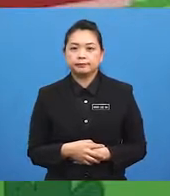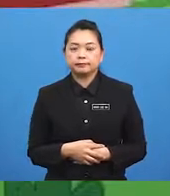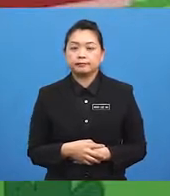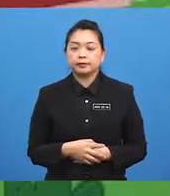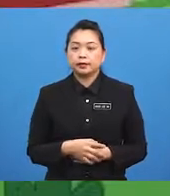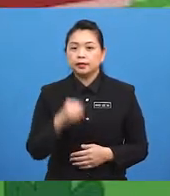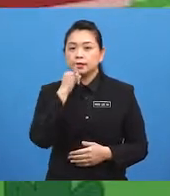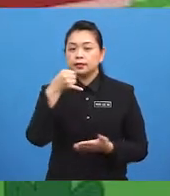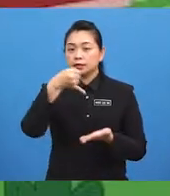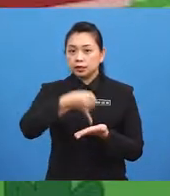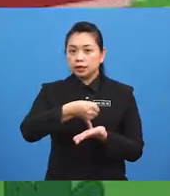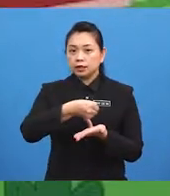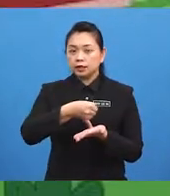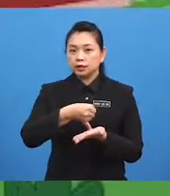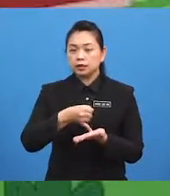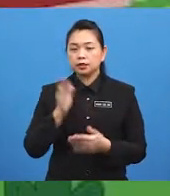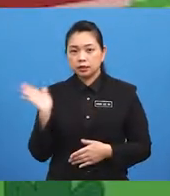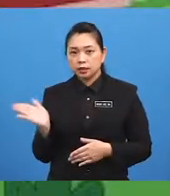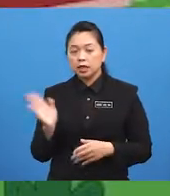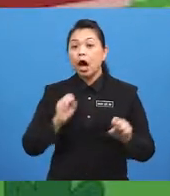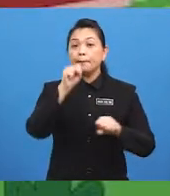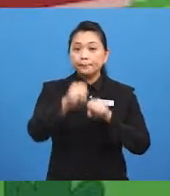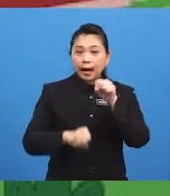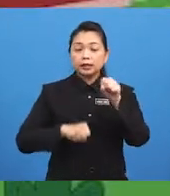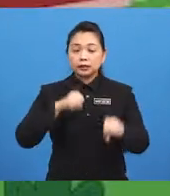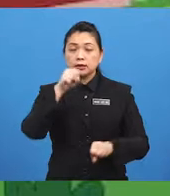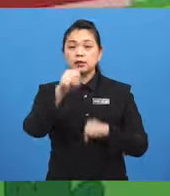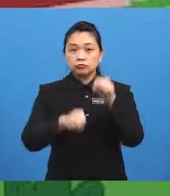Is it... ...this... ...bisikel?